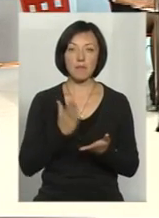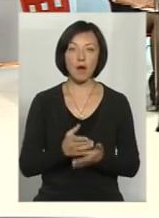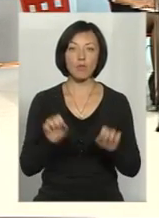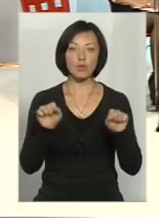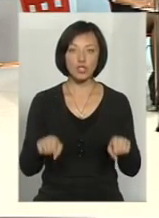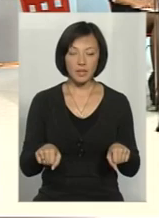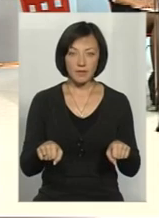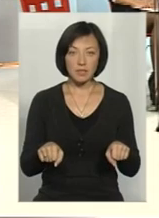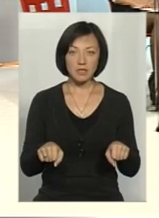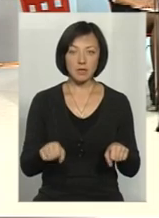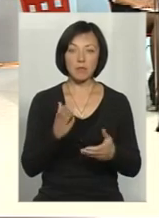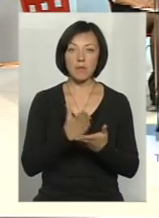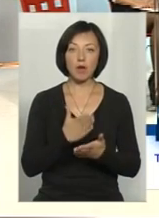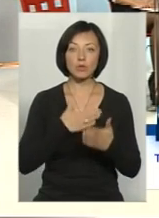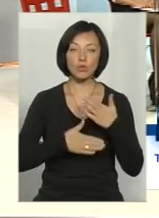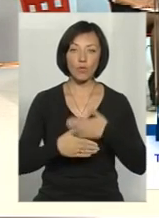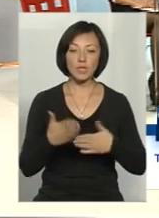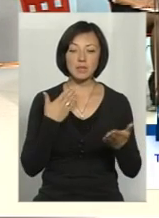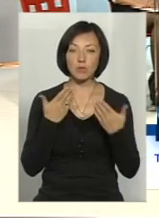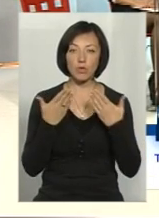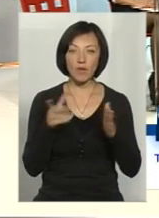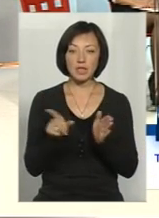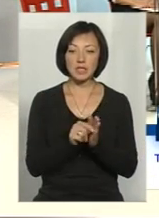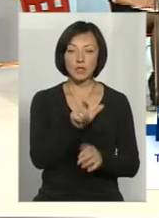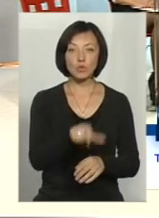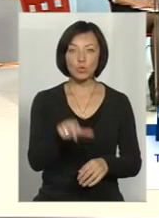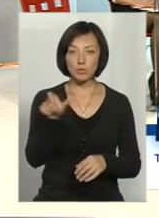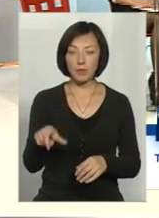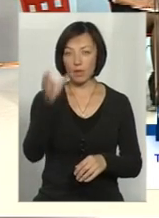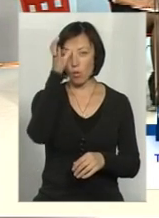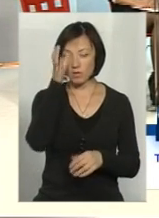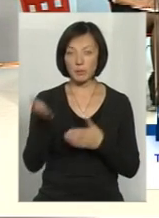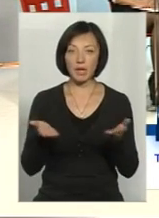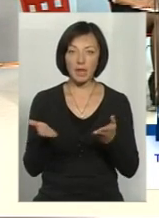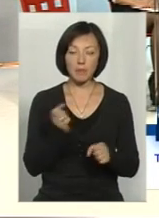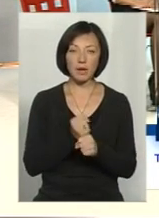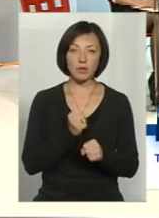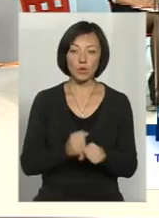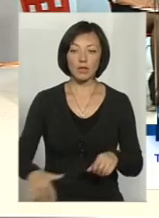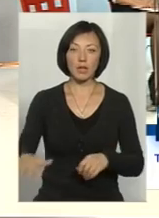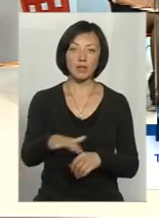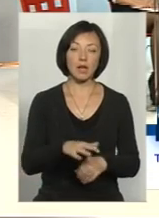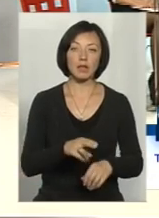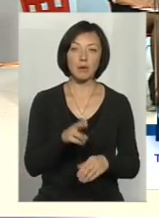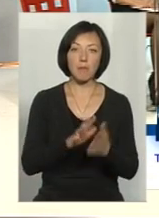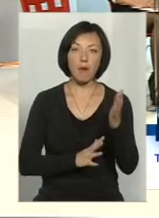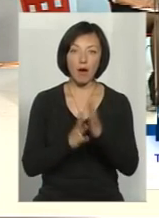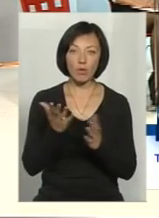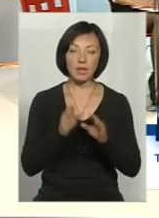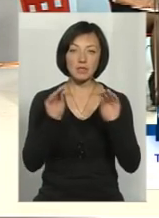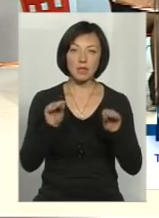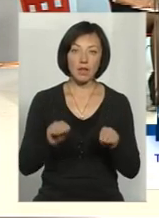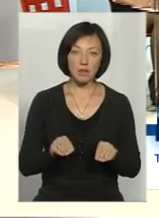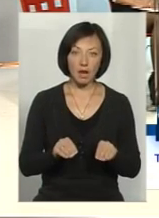можливість і маю задоволення спілкуватися з тими людьми-науковцями, які працюють на теренах парку, які складали